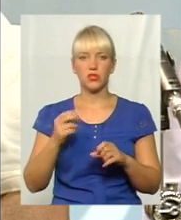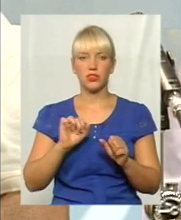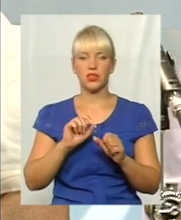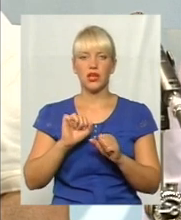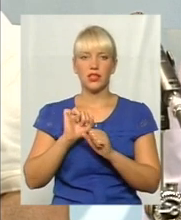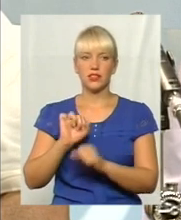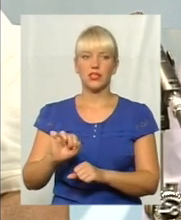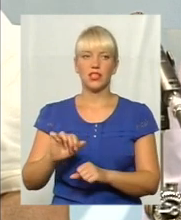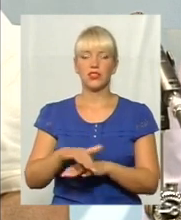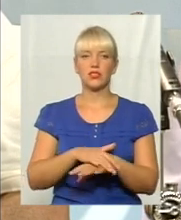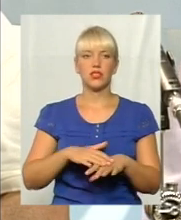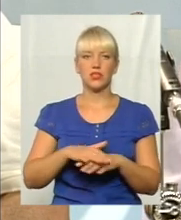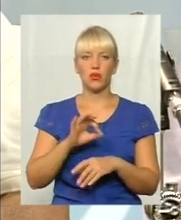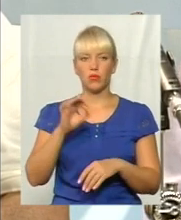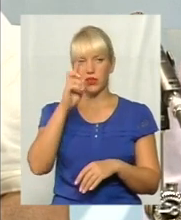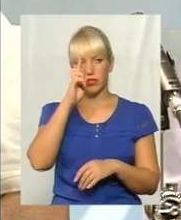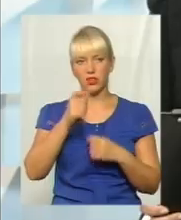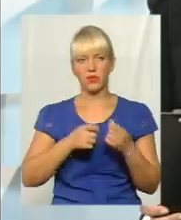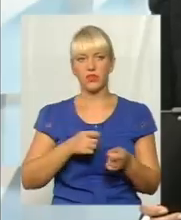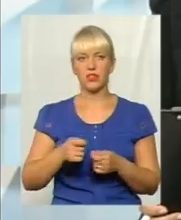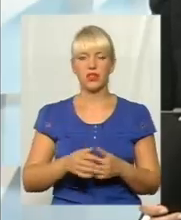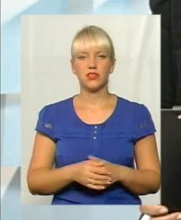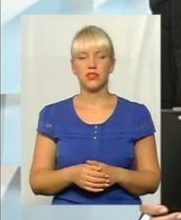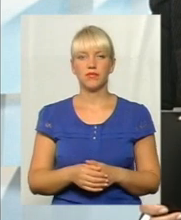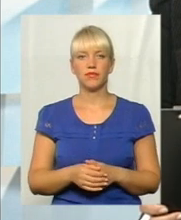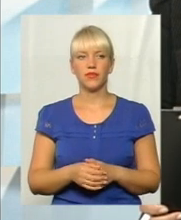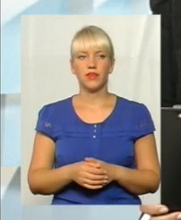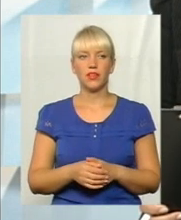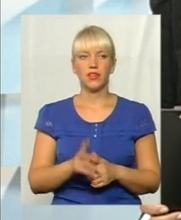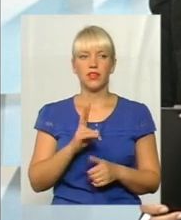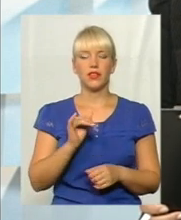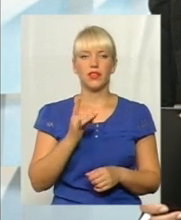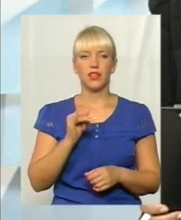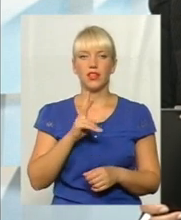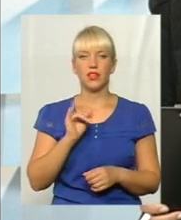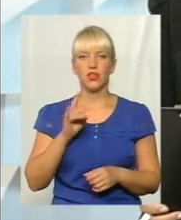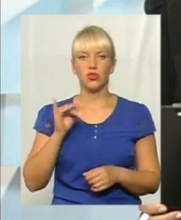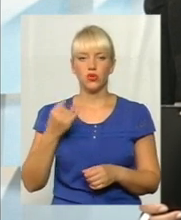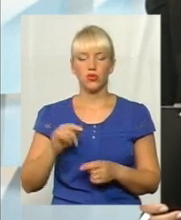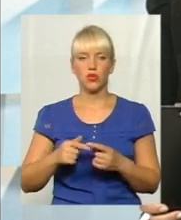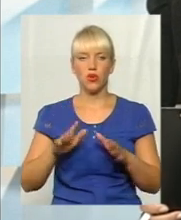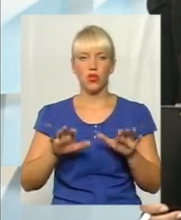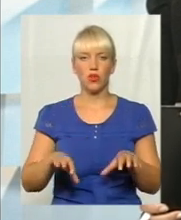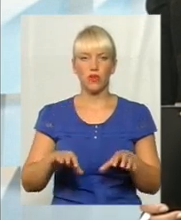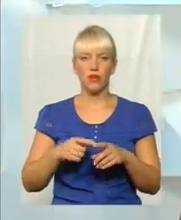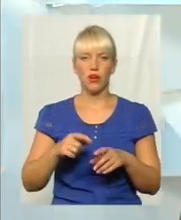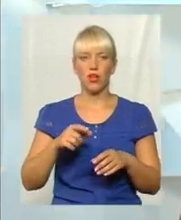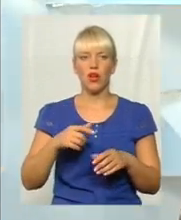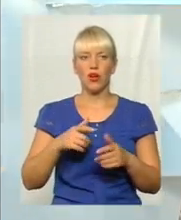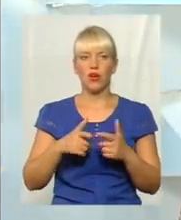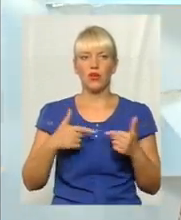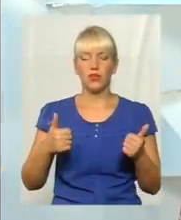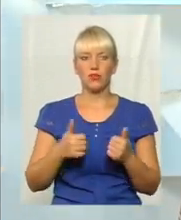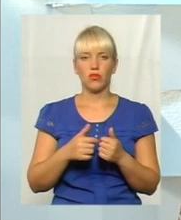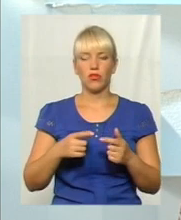облдержадміністрації. Доброго дня. Доброго дня. Пані Лариса Кірій Кіщук, голова обласної організації «УТОС». Доброго дня.